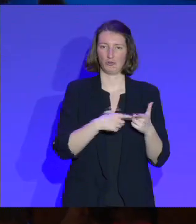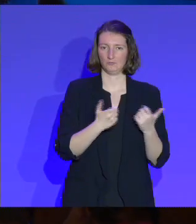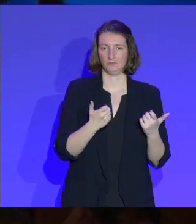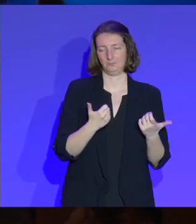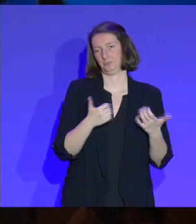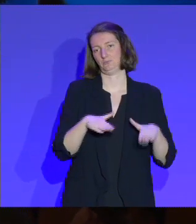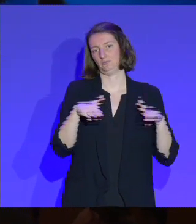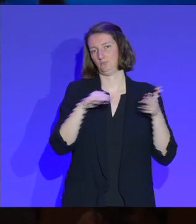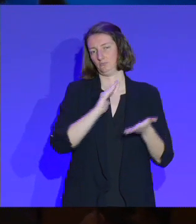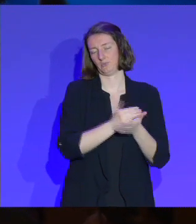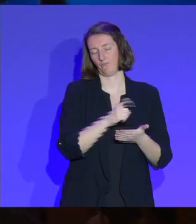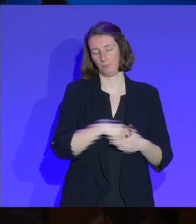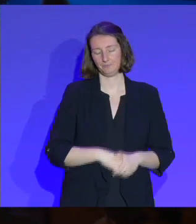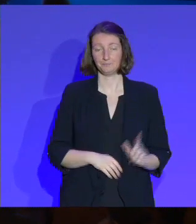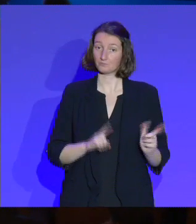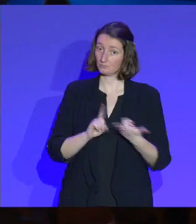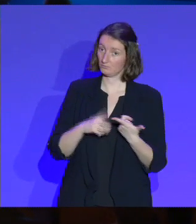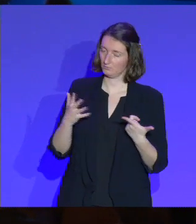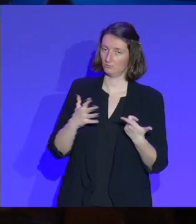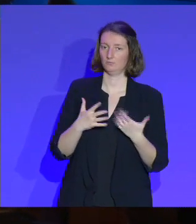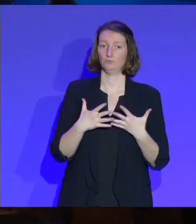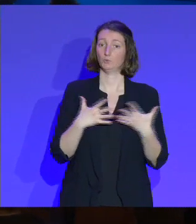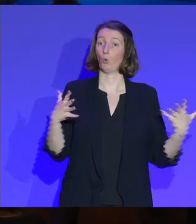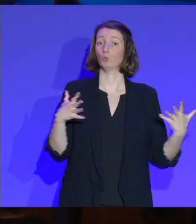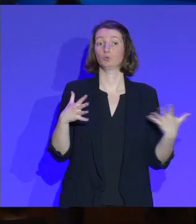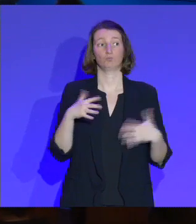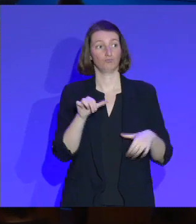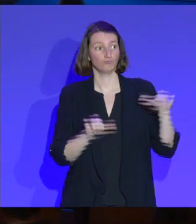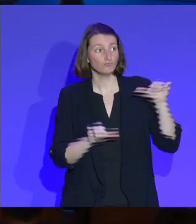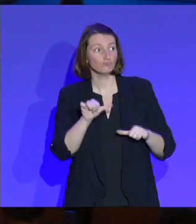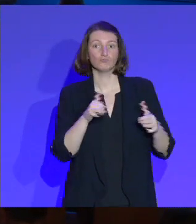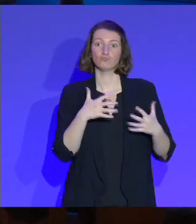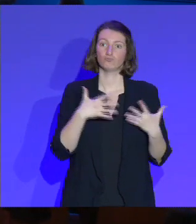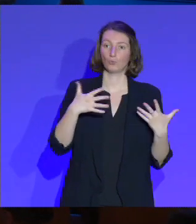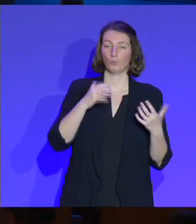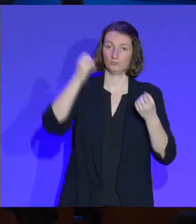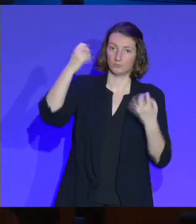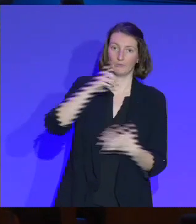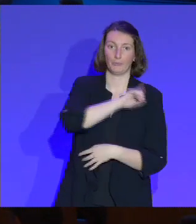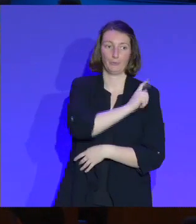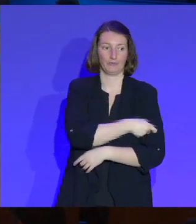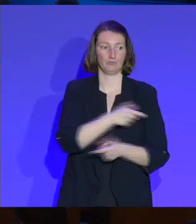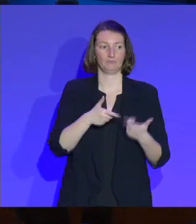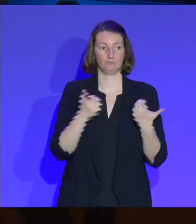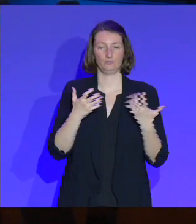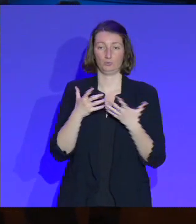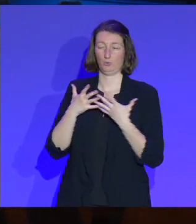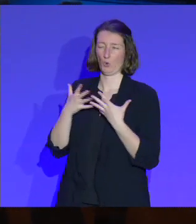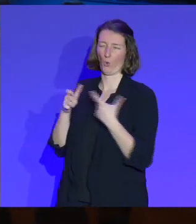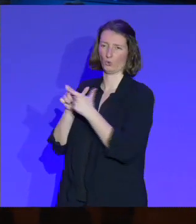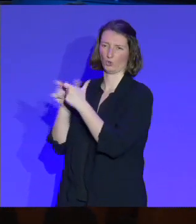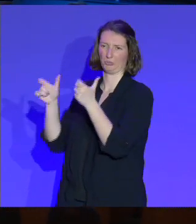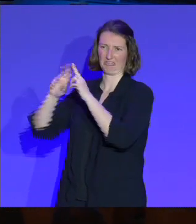seconde menace, c'est l'accaparement des grandes compétitions ou des événements sportifs par des grandes multinationales.